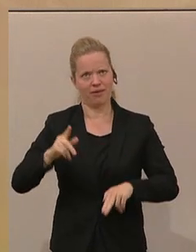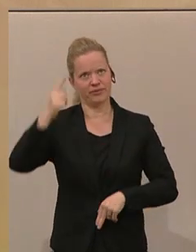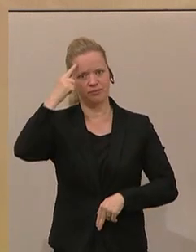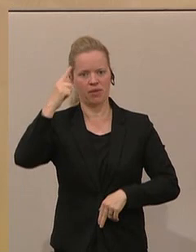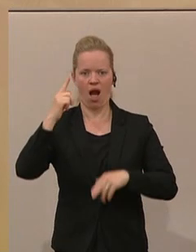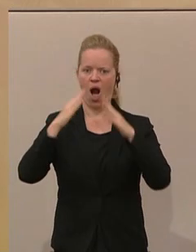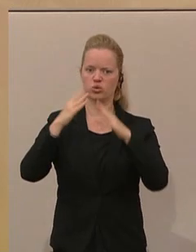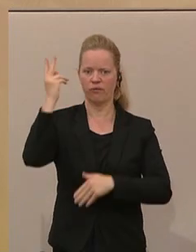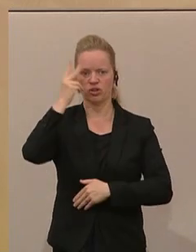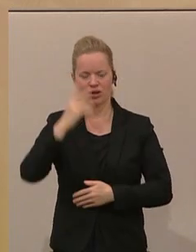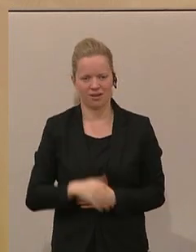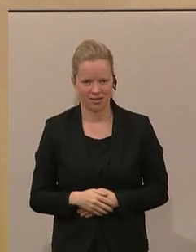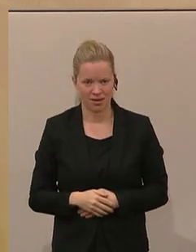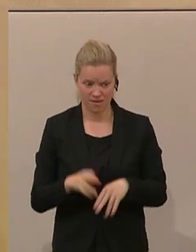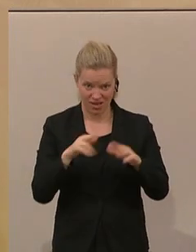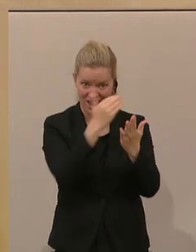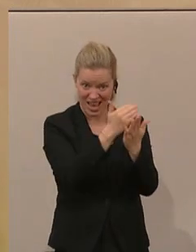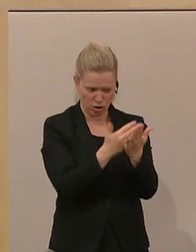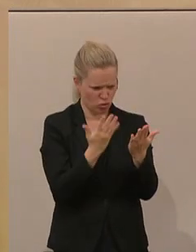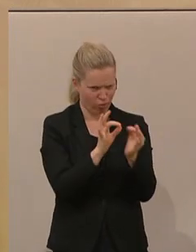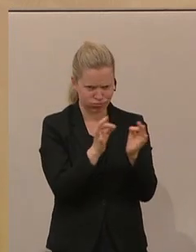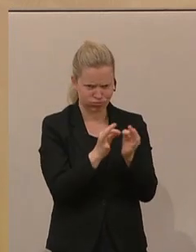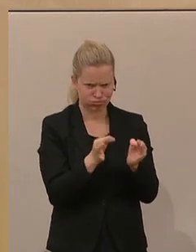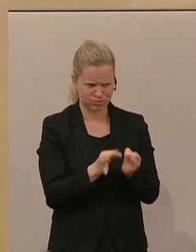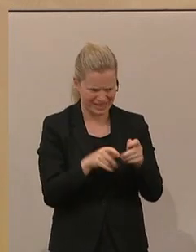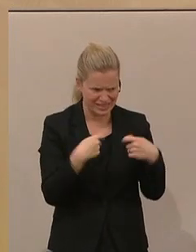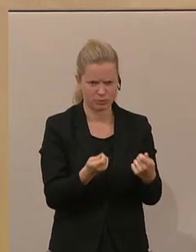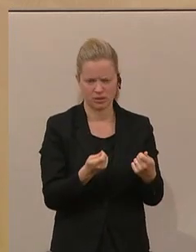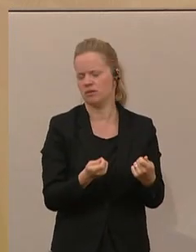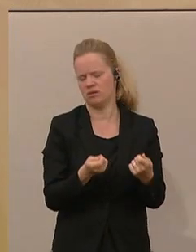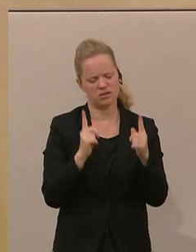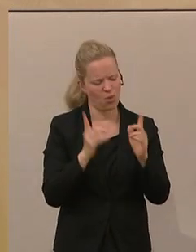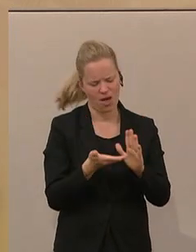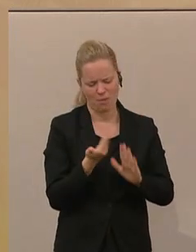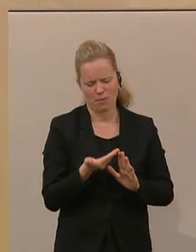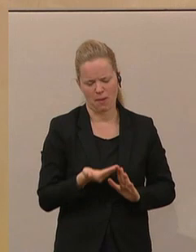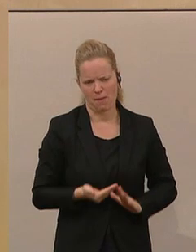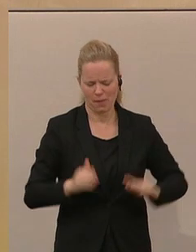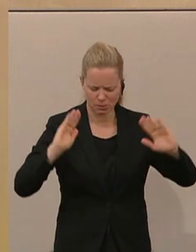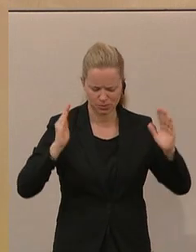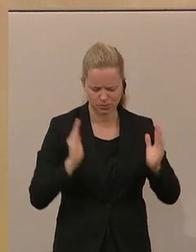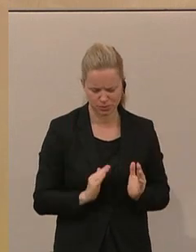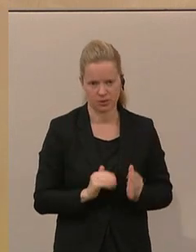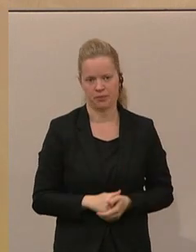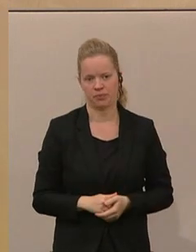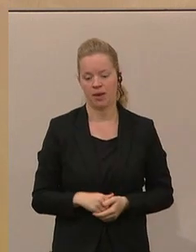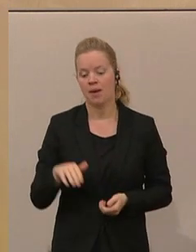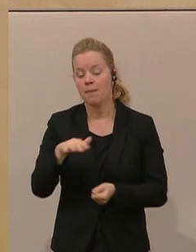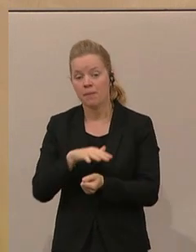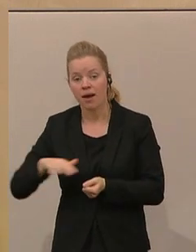dann sollten die aus unserer Sicht reduziert werden, denn es braucht dort mehr Europa, wo es sinnvoll ist, in Bereichen